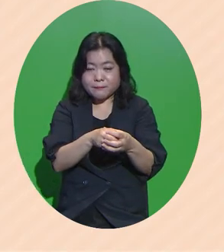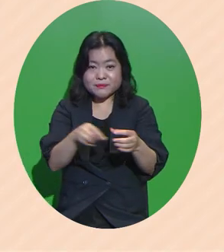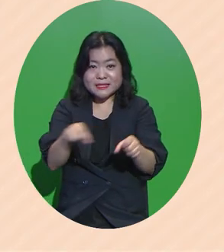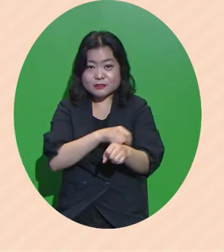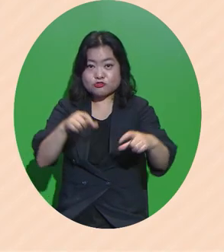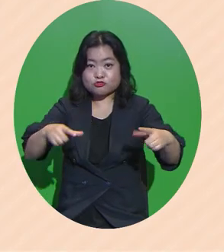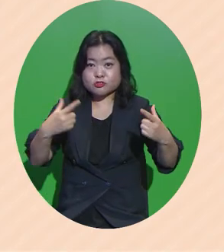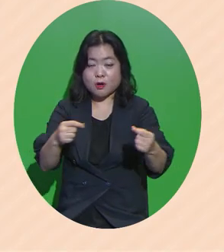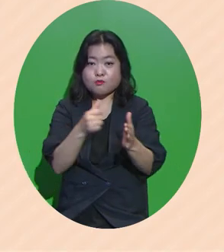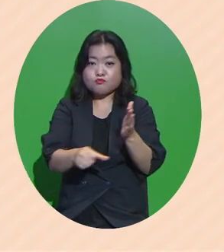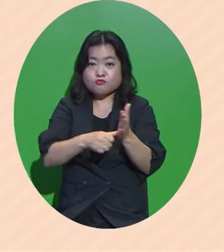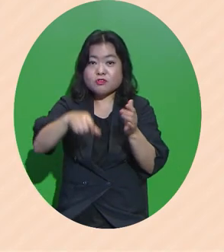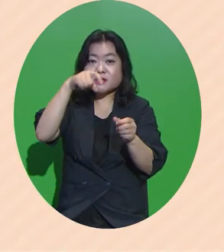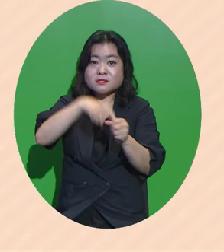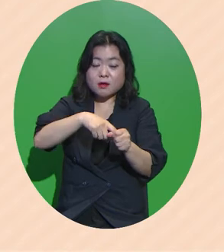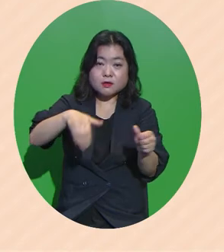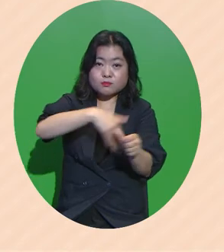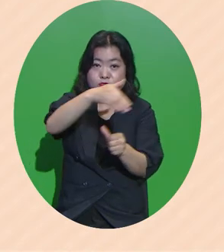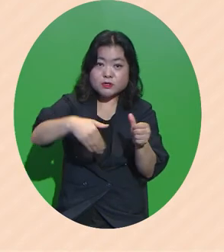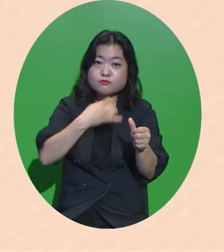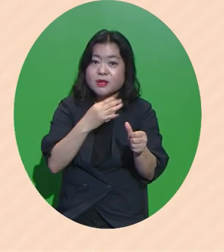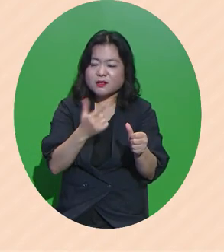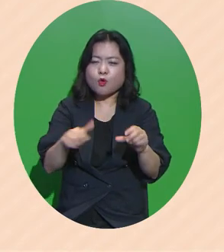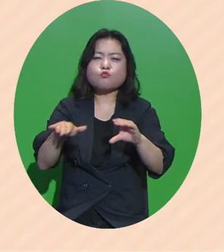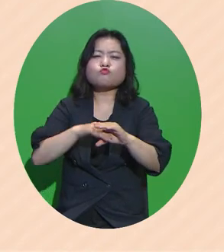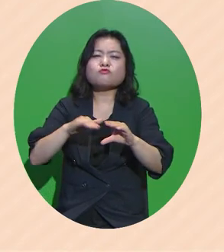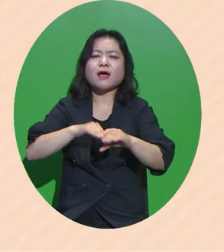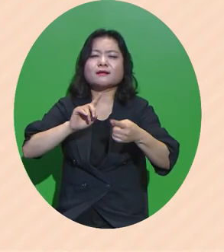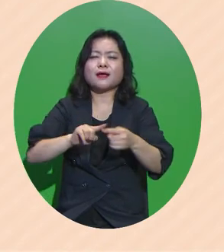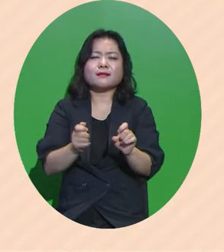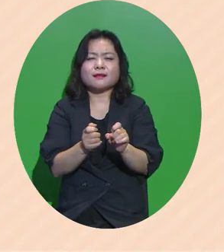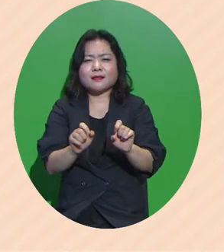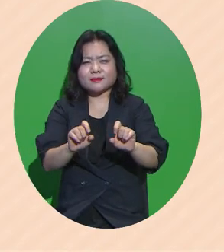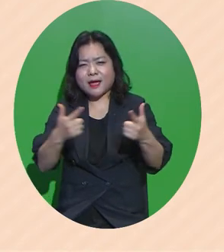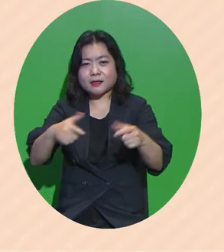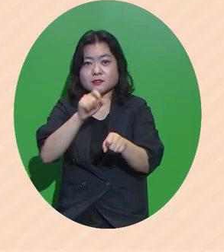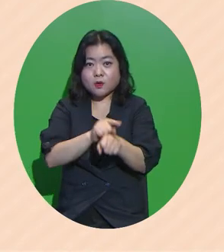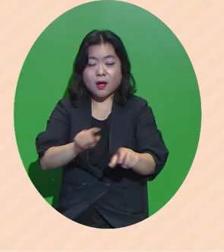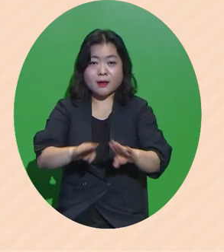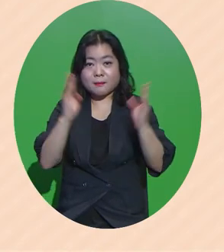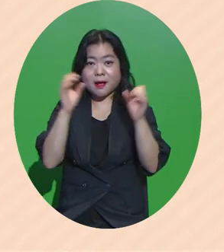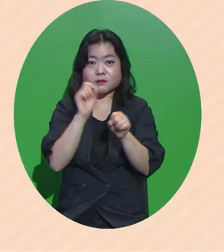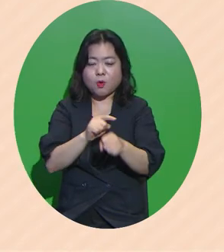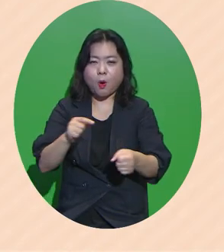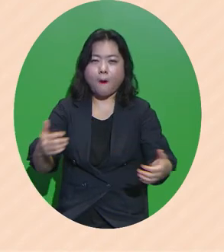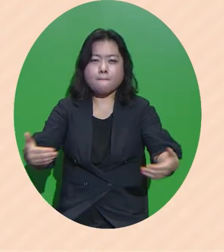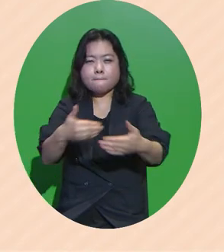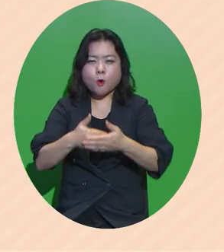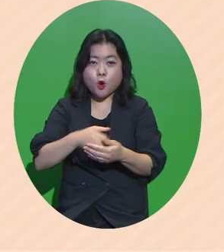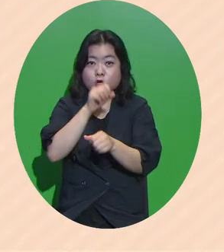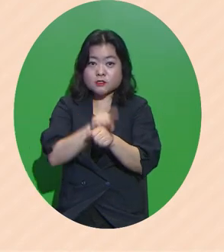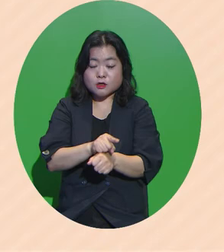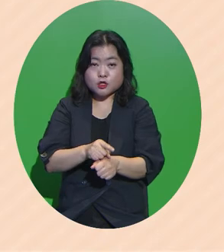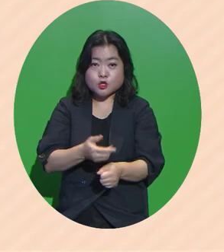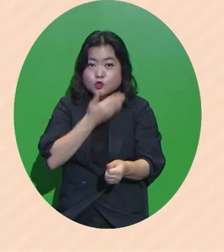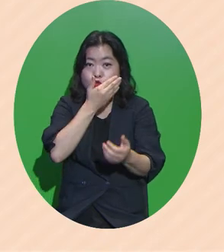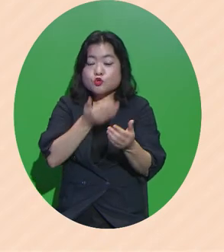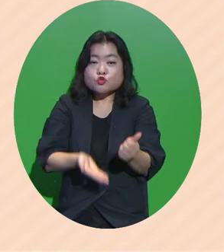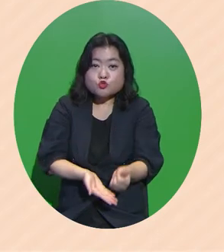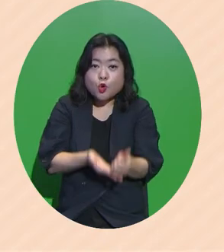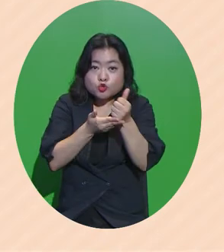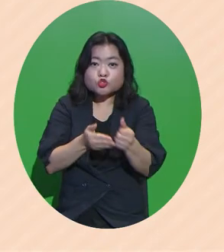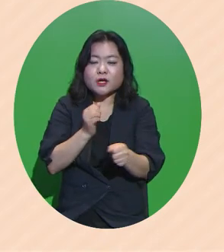도시의 문화를 개방적이고 다양성과 창의성 그리고 포용성을 존중하는 그런 문화로